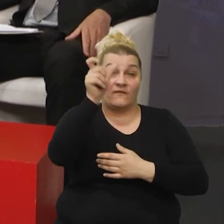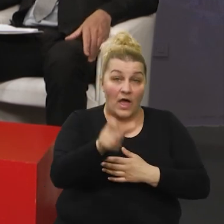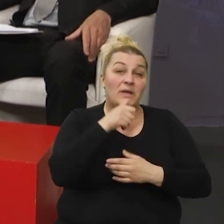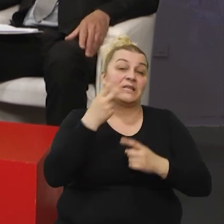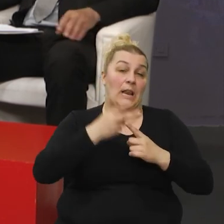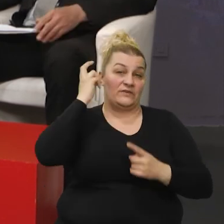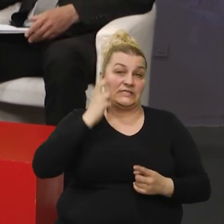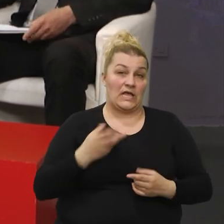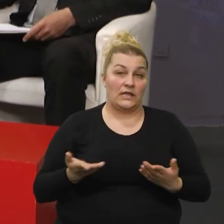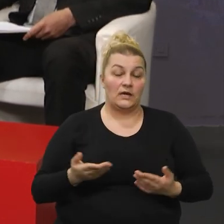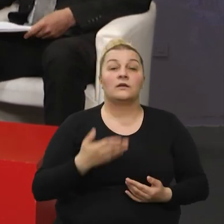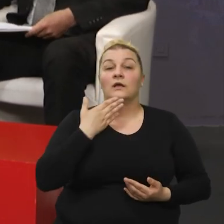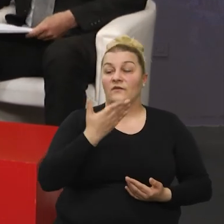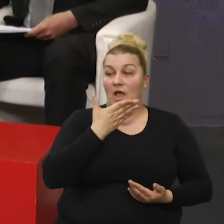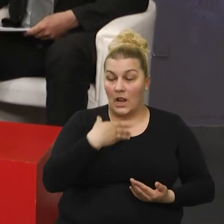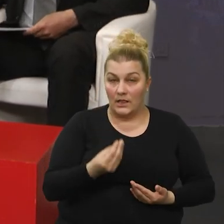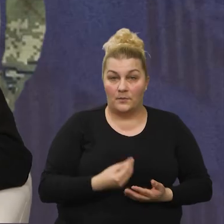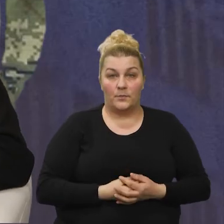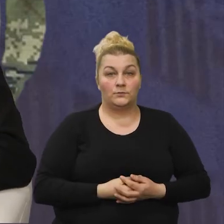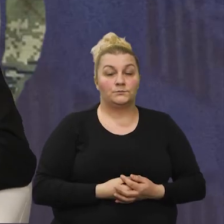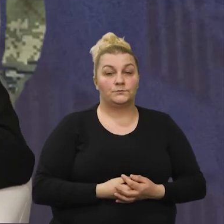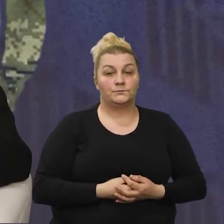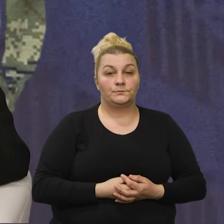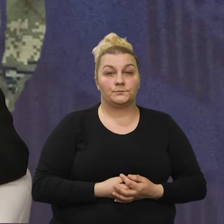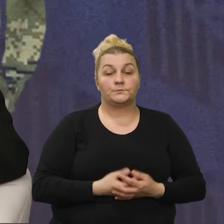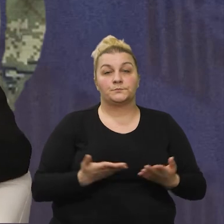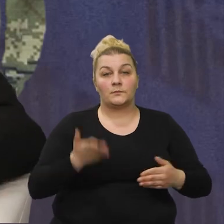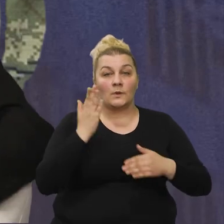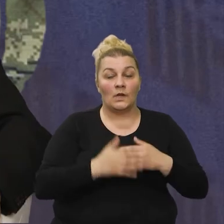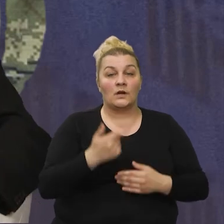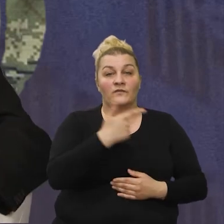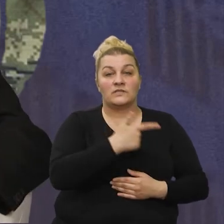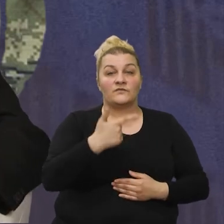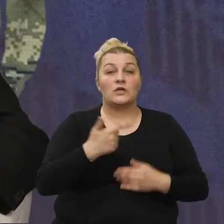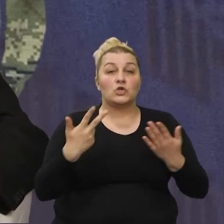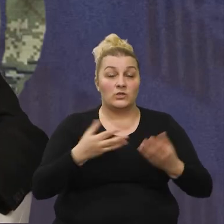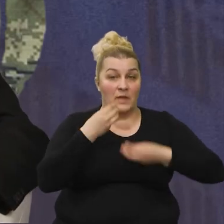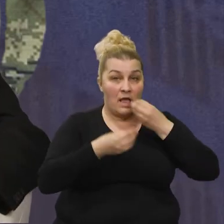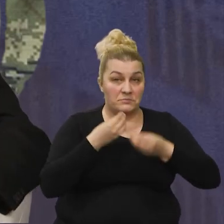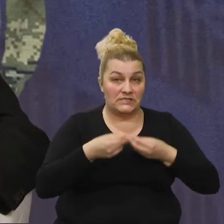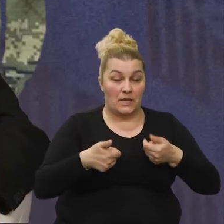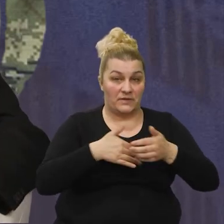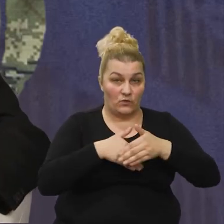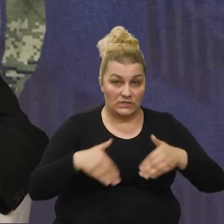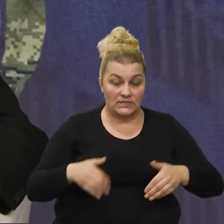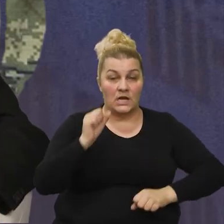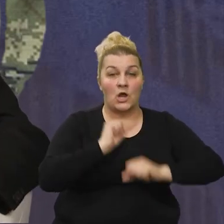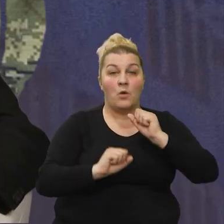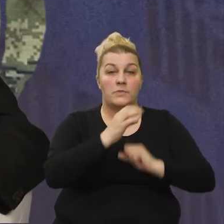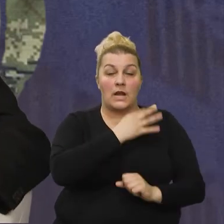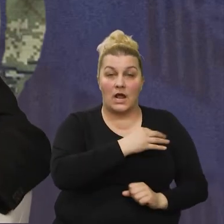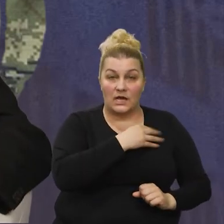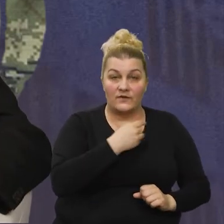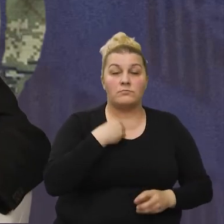i televizija jadra. Da, hvala vam lijepo. Hvala vama. Evo nas na kraju 228. emisije na prvoj crti obrane domovine